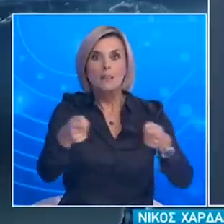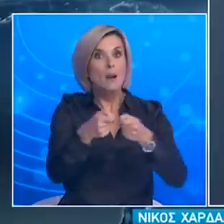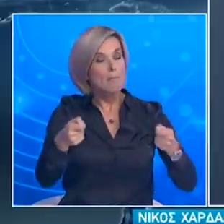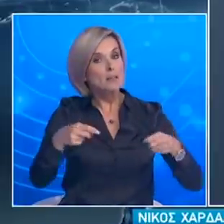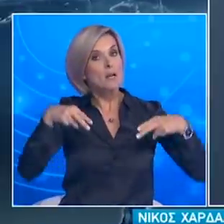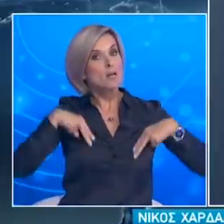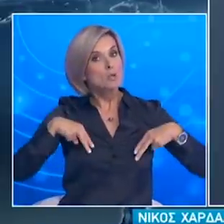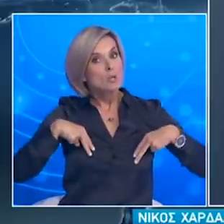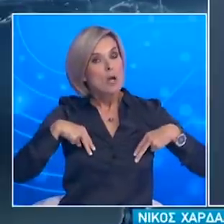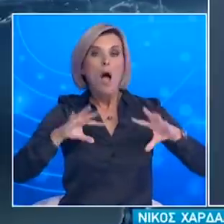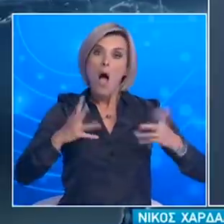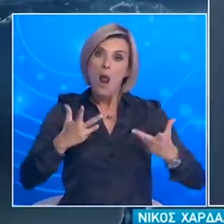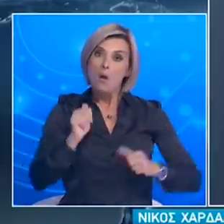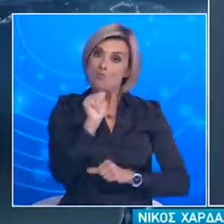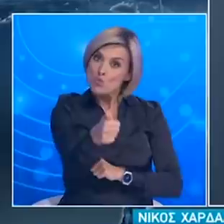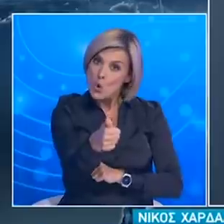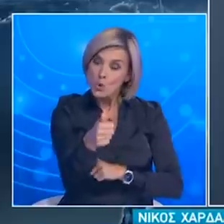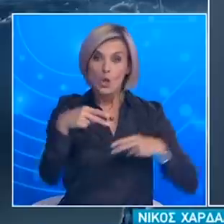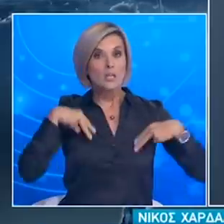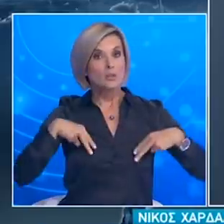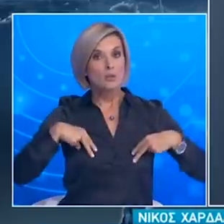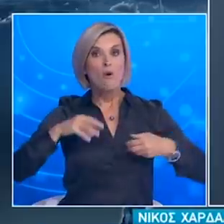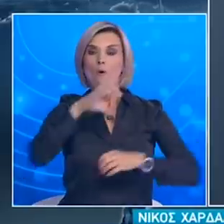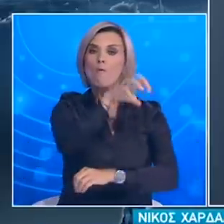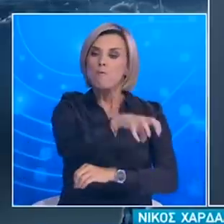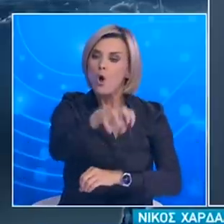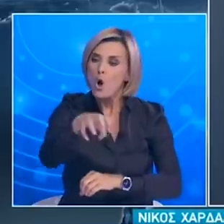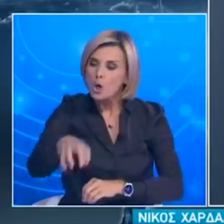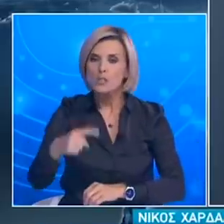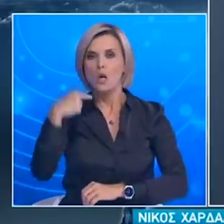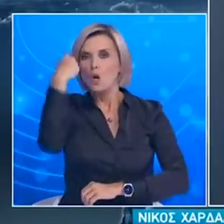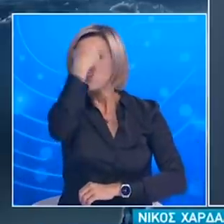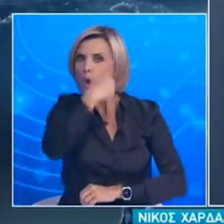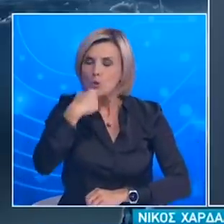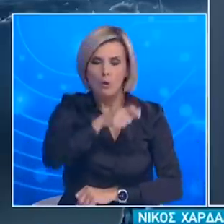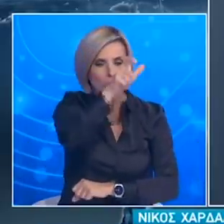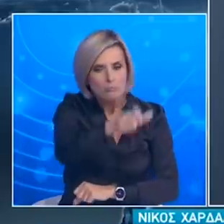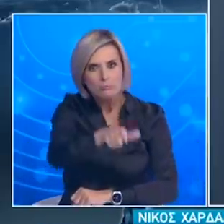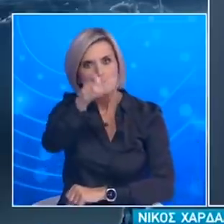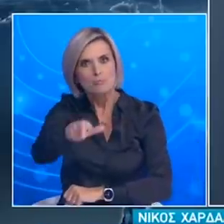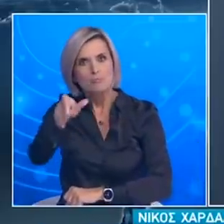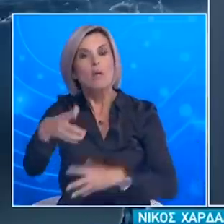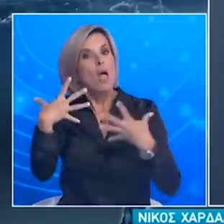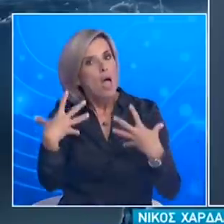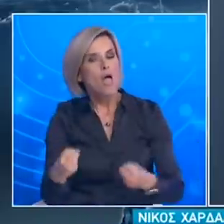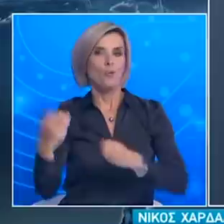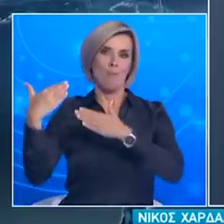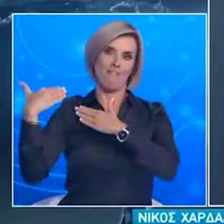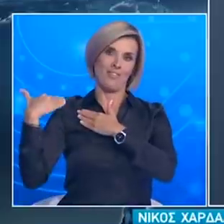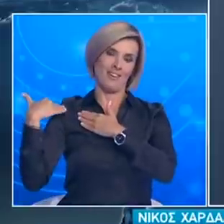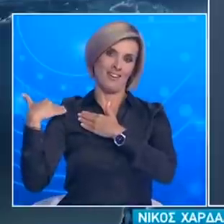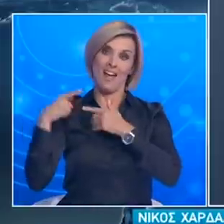δημόσιας υγείας αλλά και όλοι εμείς, συλλογικοί φορείς με μονομένα άτομα έχουμε την ευθύνη να τηρούμε αυτά τα μέτρα